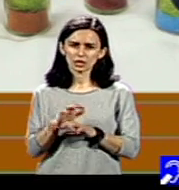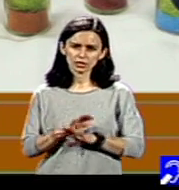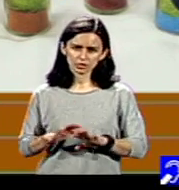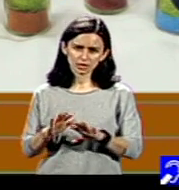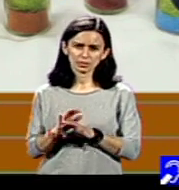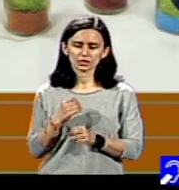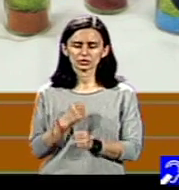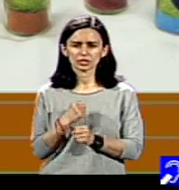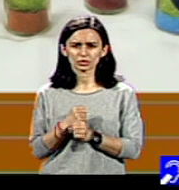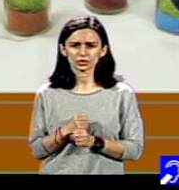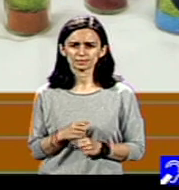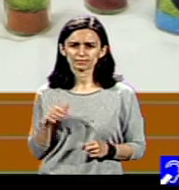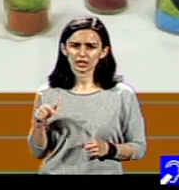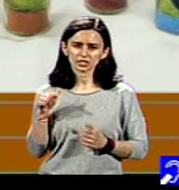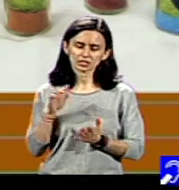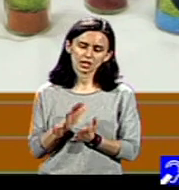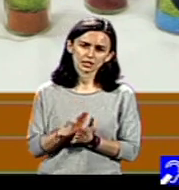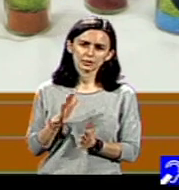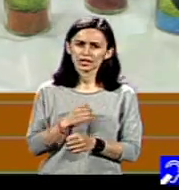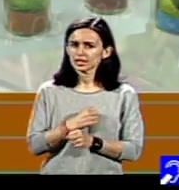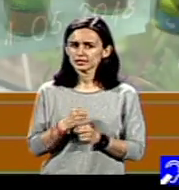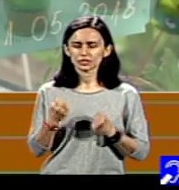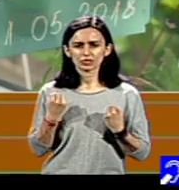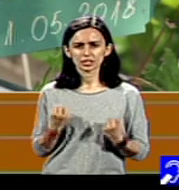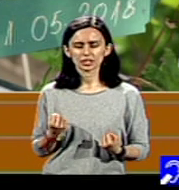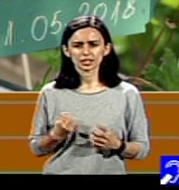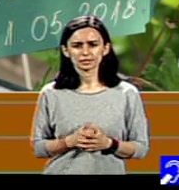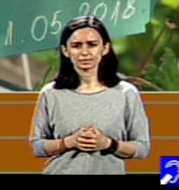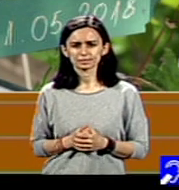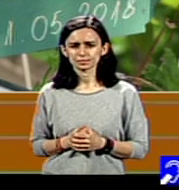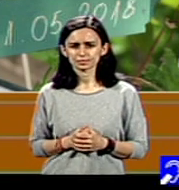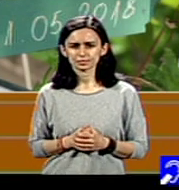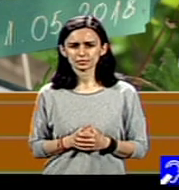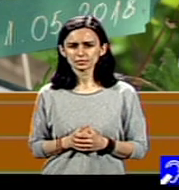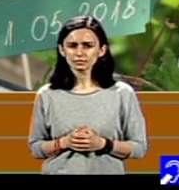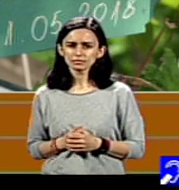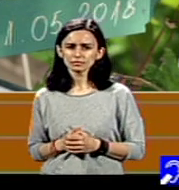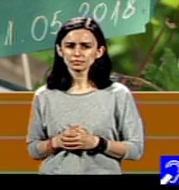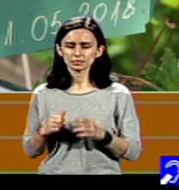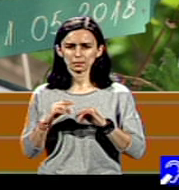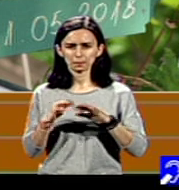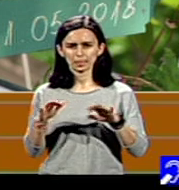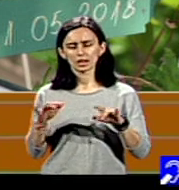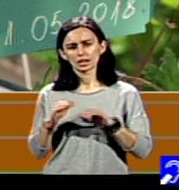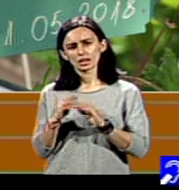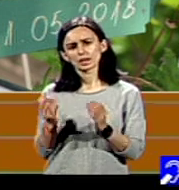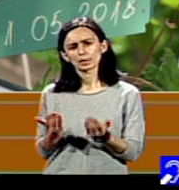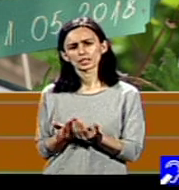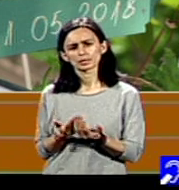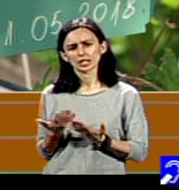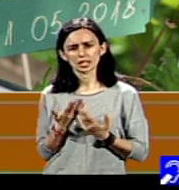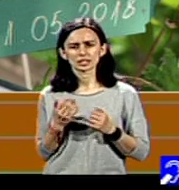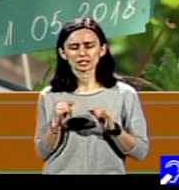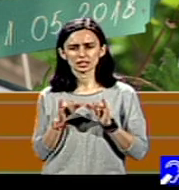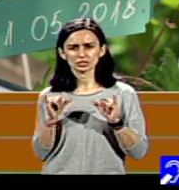e foarte dificilă. Sigur, paradoxal, pandemia cu generalizarea digitalizării